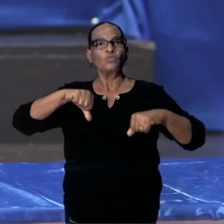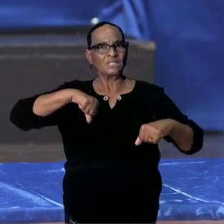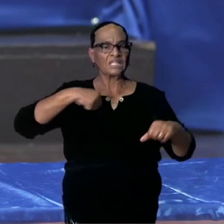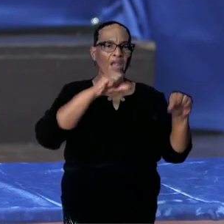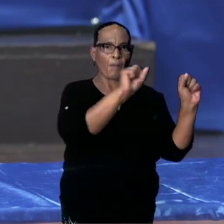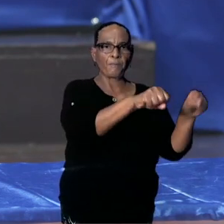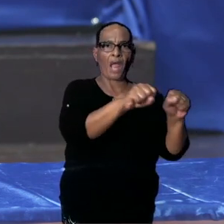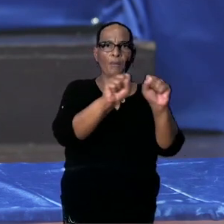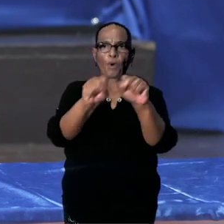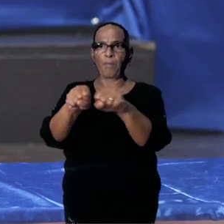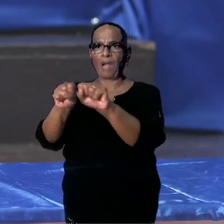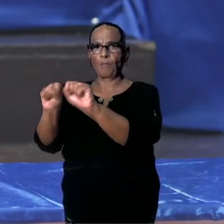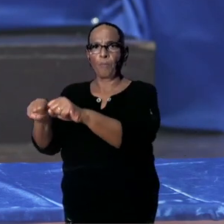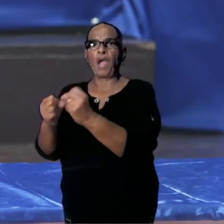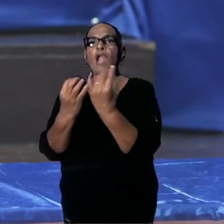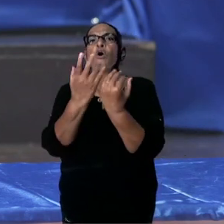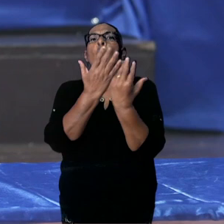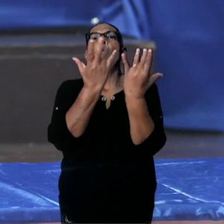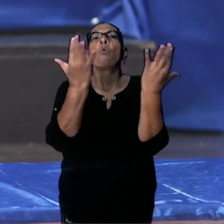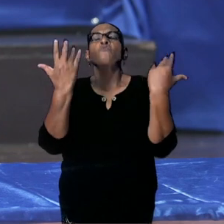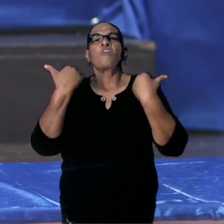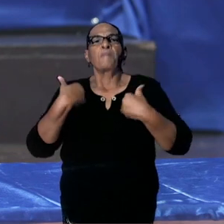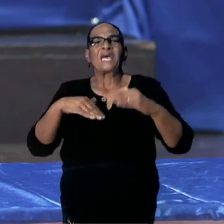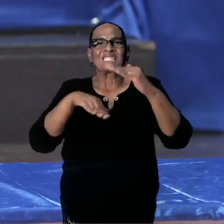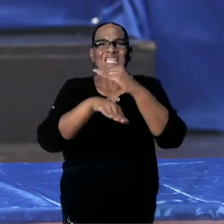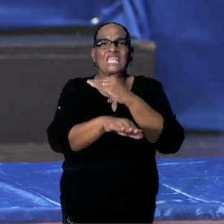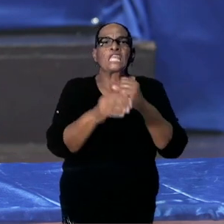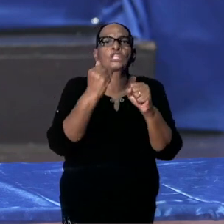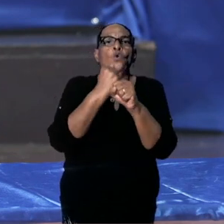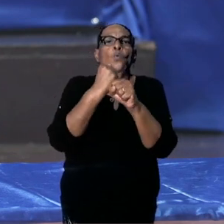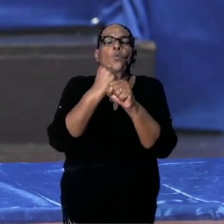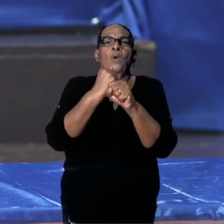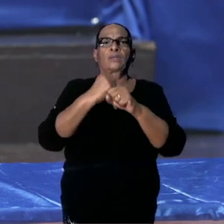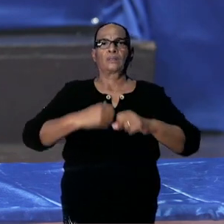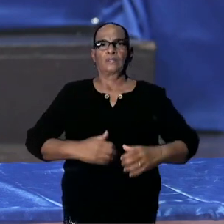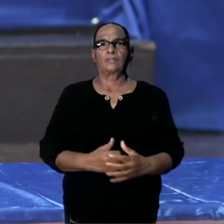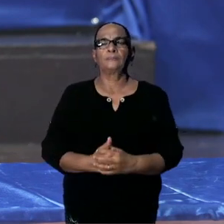met de verschillende afdelingen.